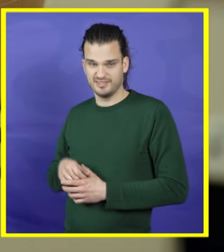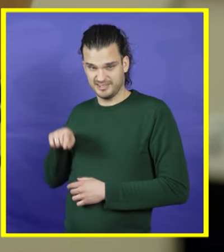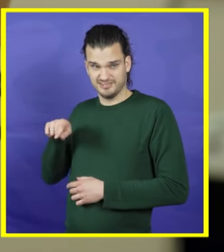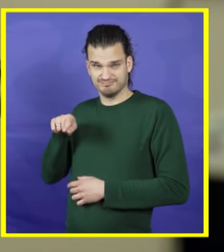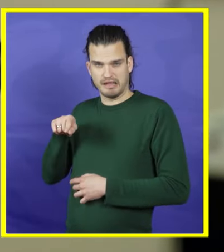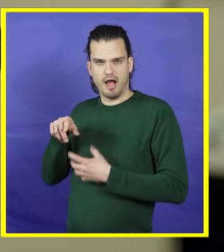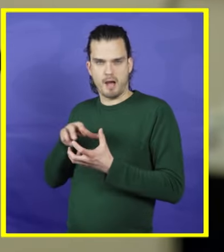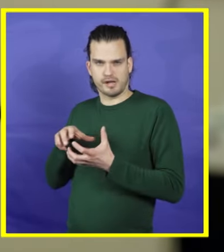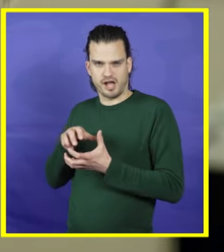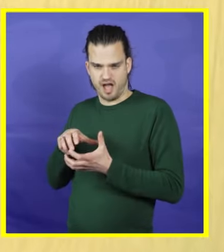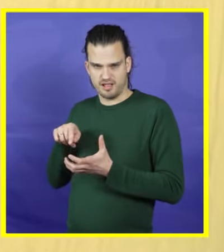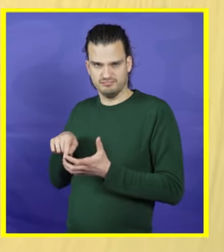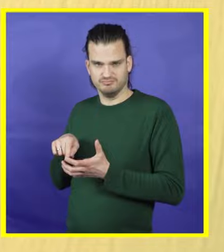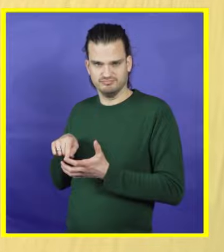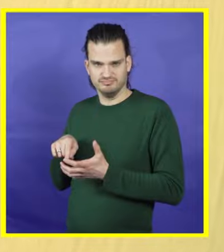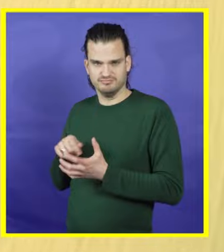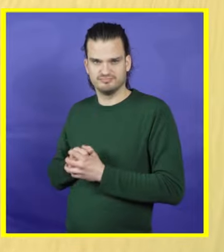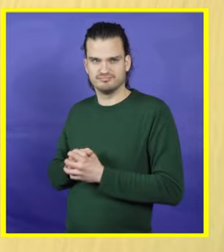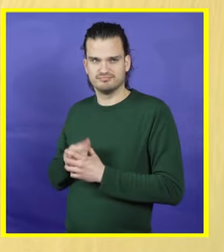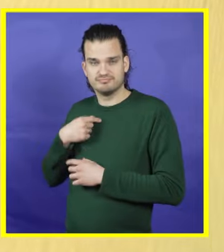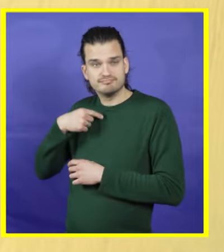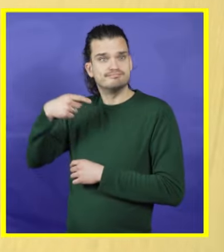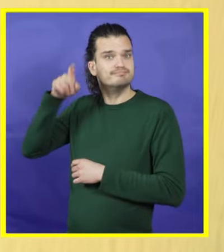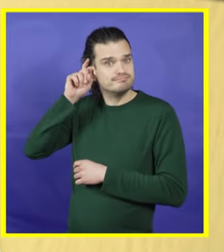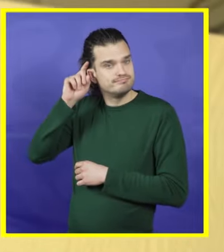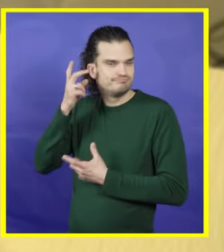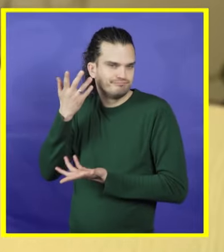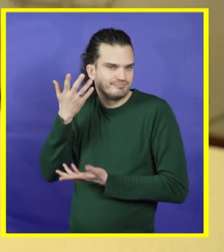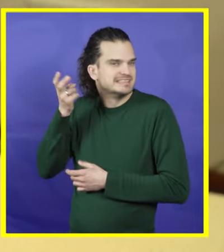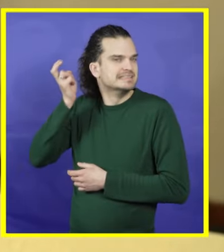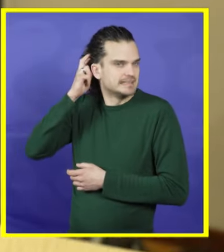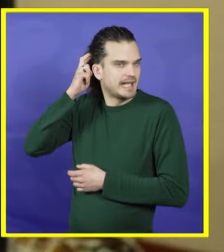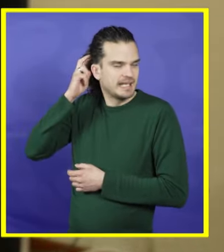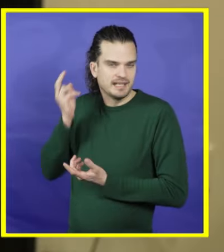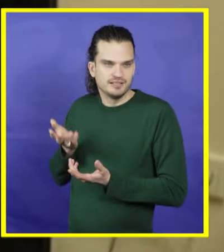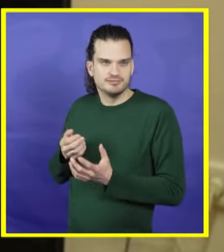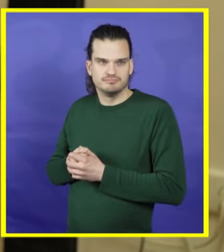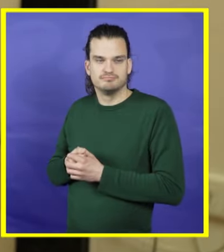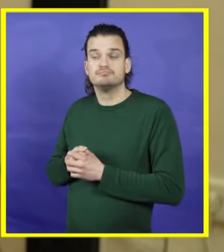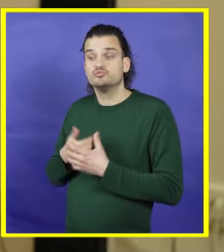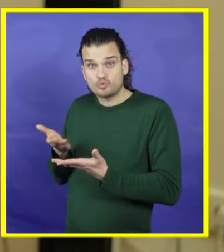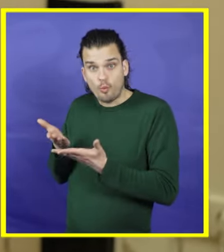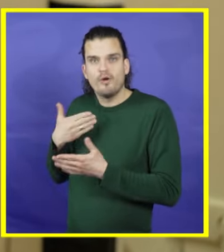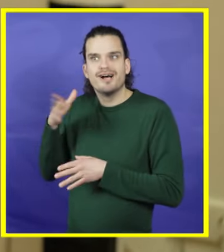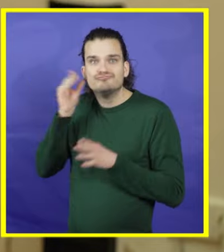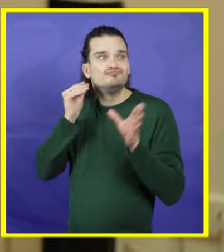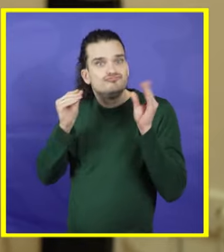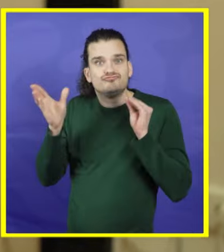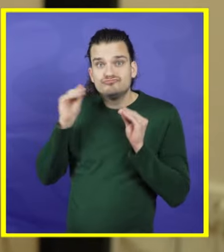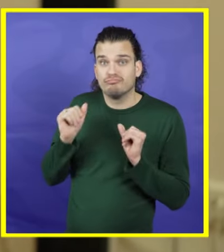Dit apparaatje in mijn oor is een CI. Daarmee kan ik de voren.